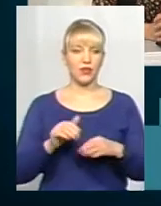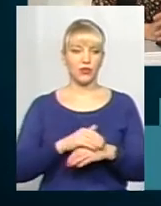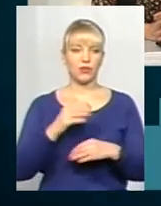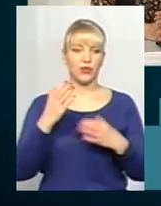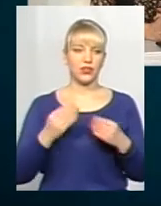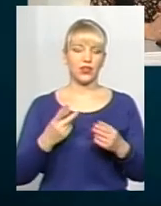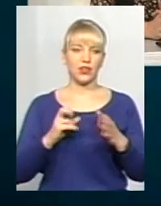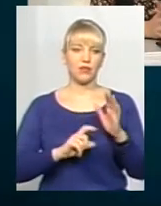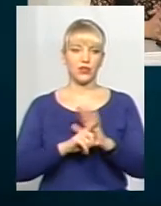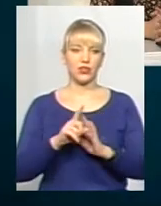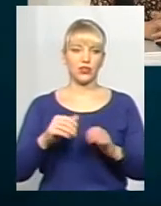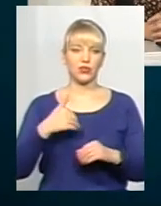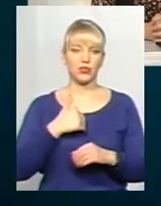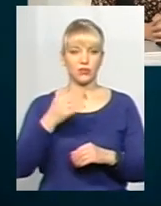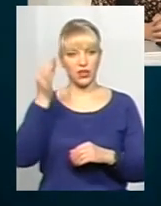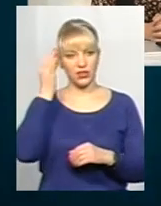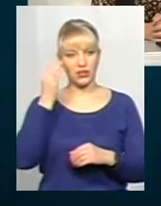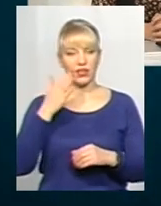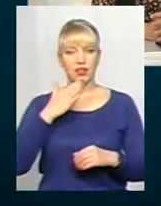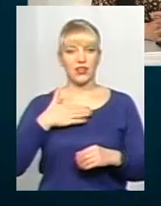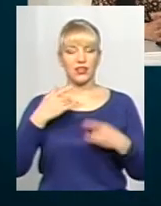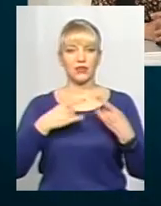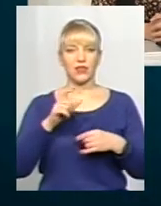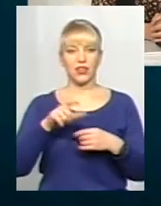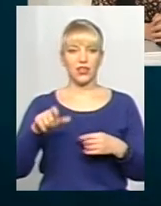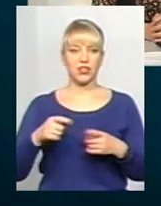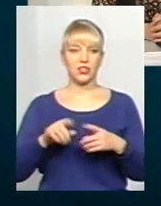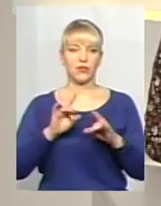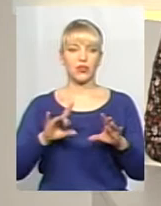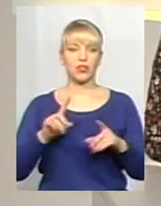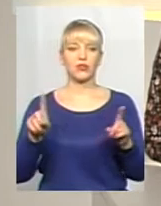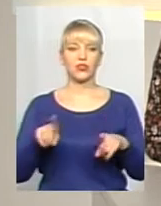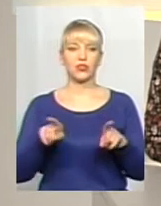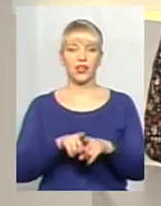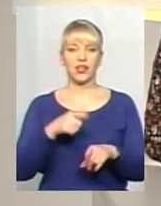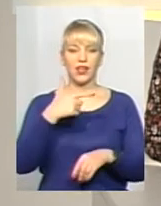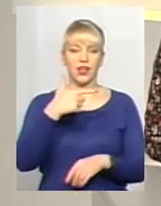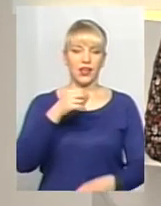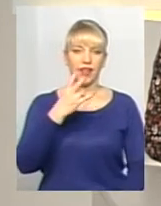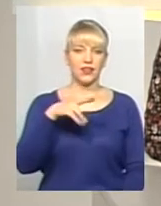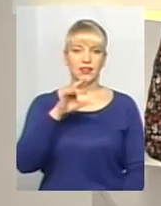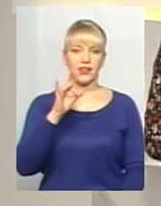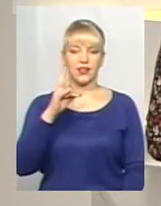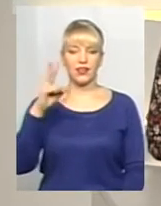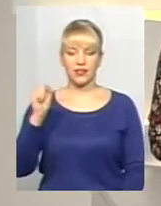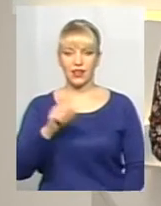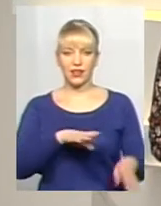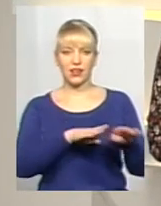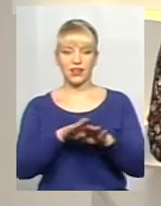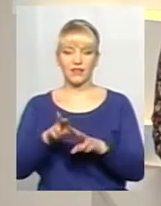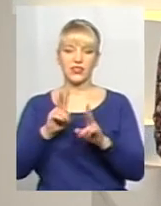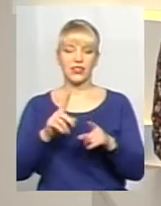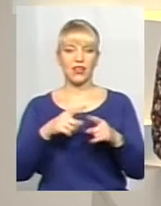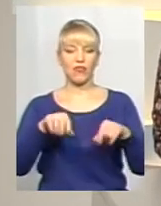Давайте на початок все ж таки нагадаємо нашим телеглядачам або навіть розкажемо, що таке гендерна рівність і як формуються оці